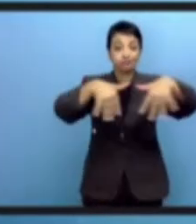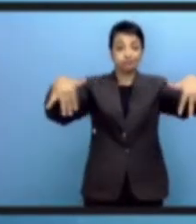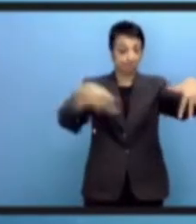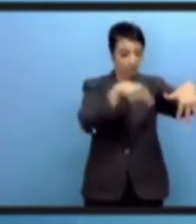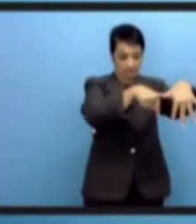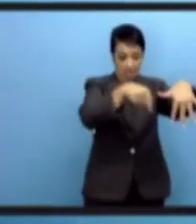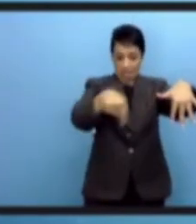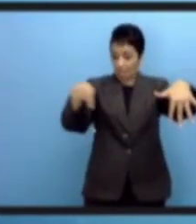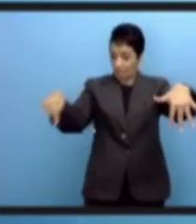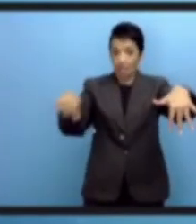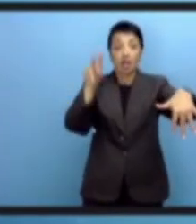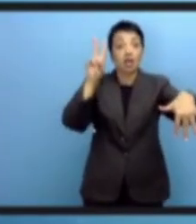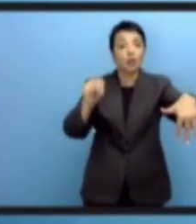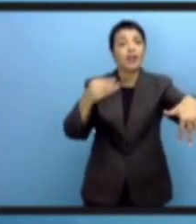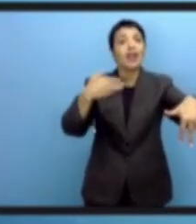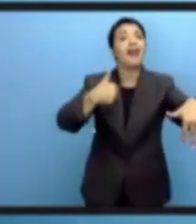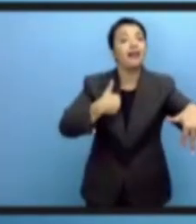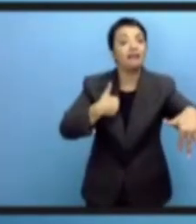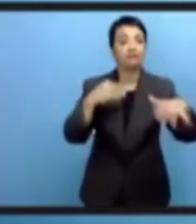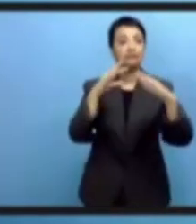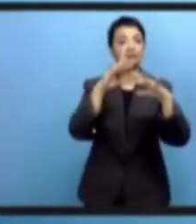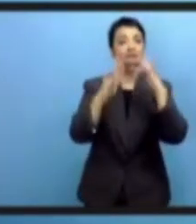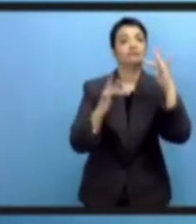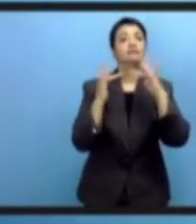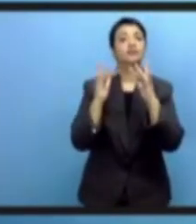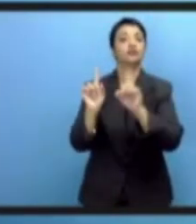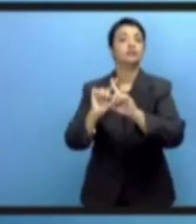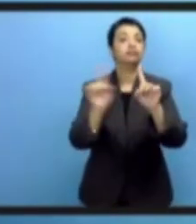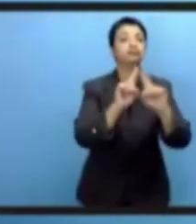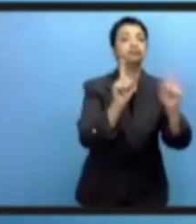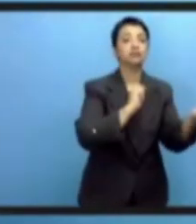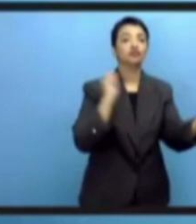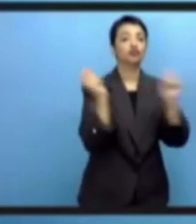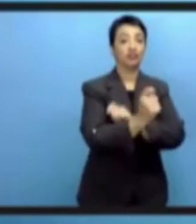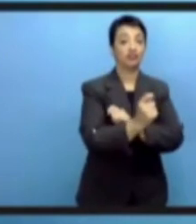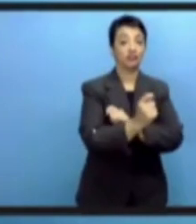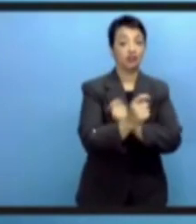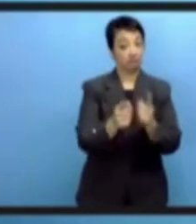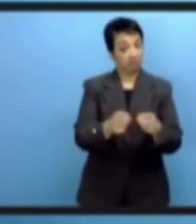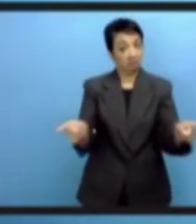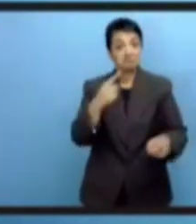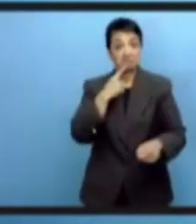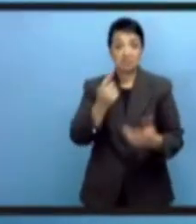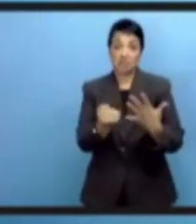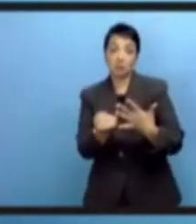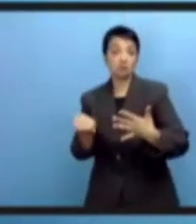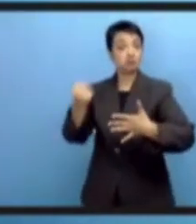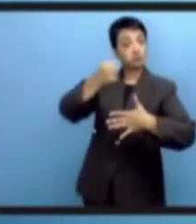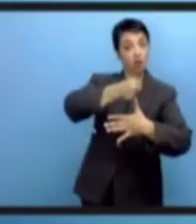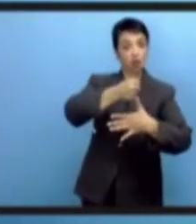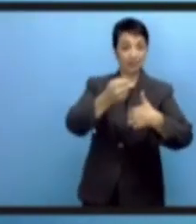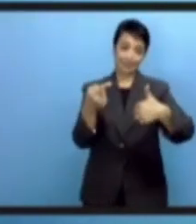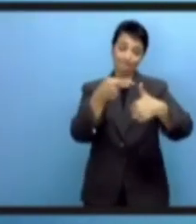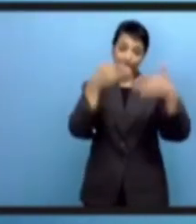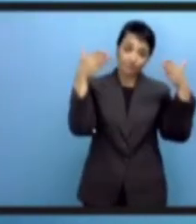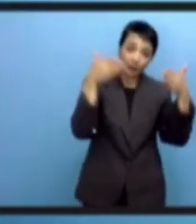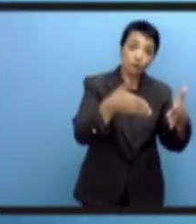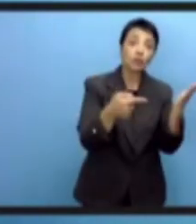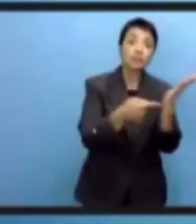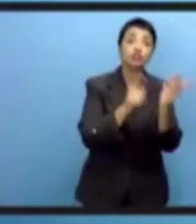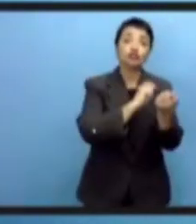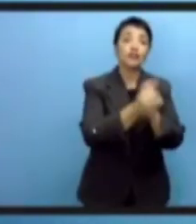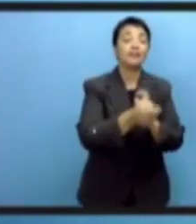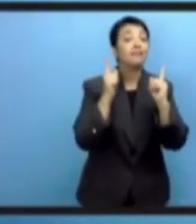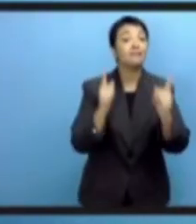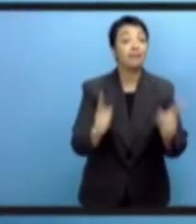повсеместно. И сегодня каждое ведомство ООН идет по пути цифровой трансформации,